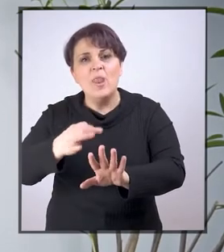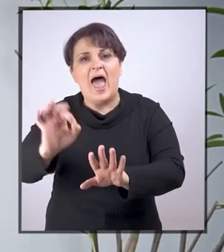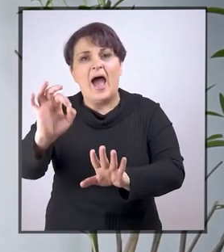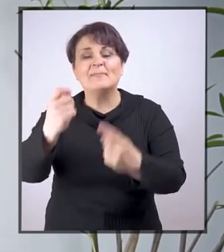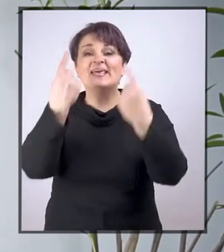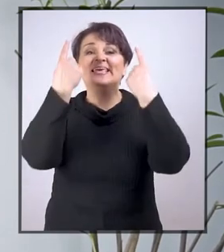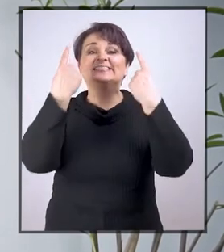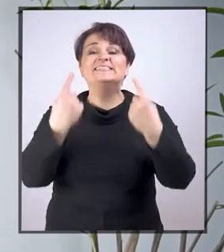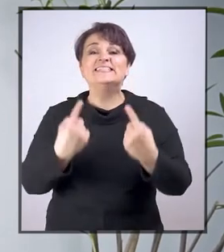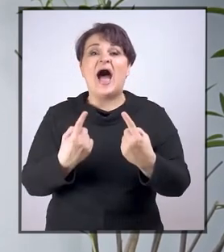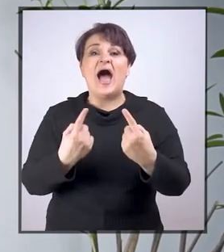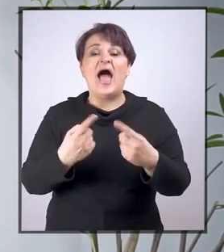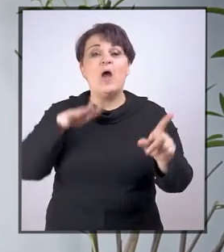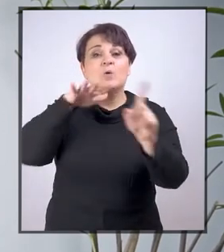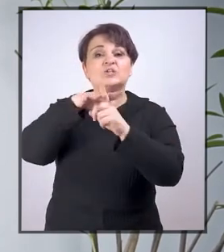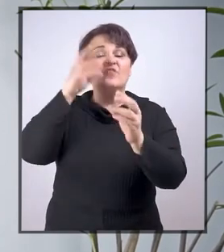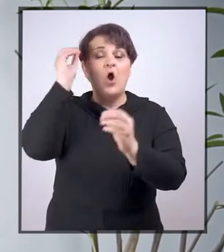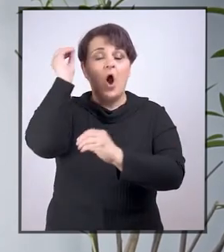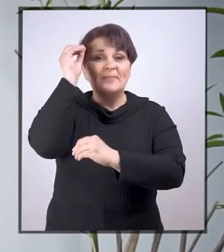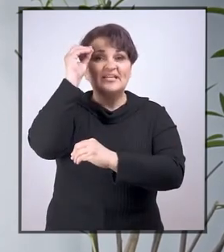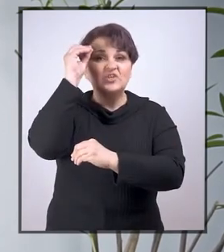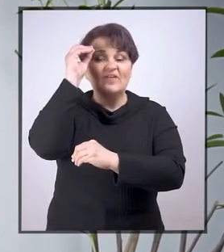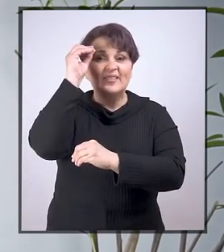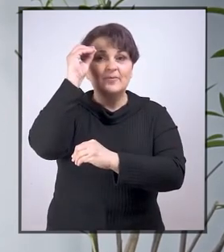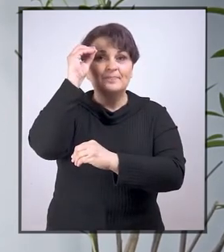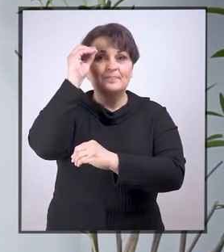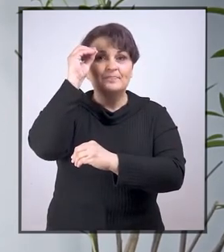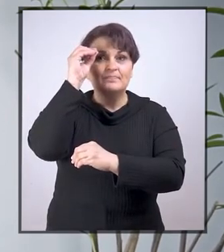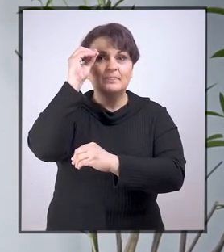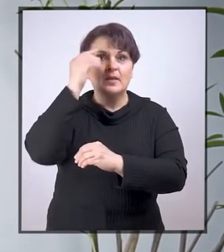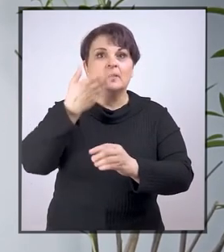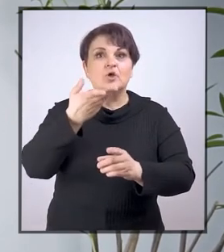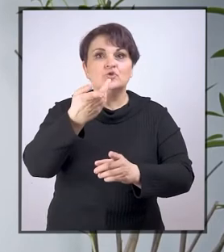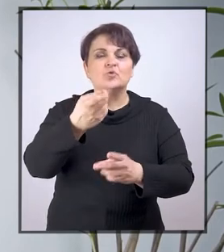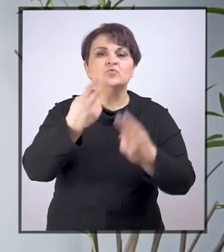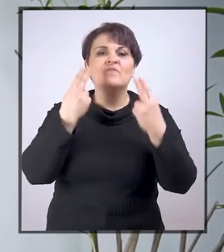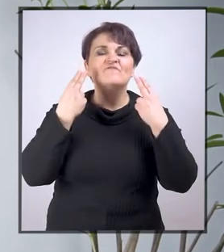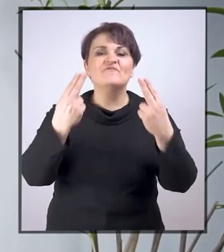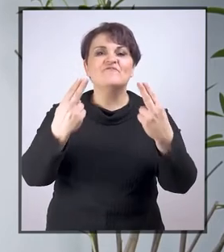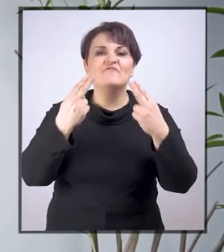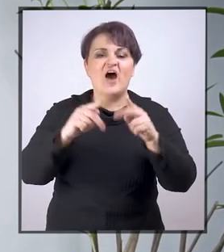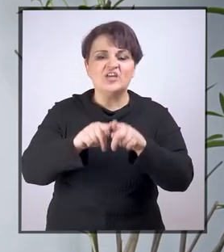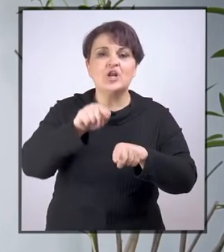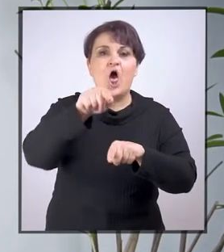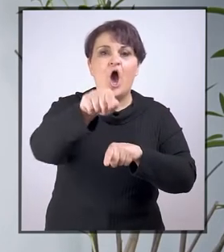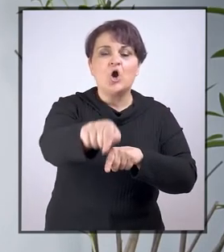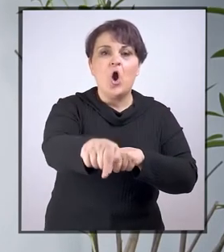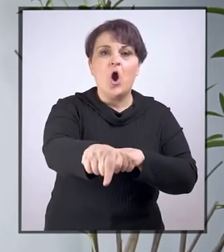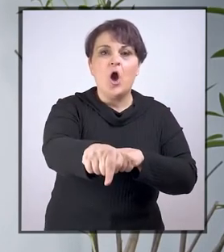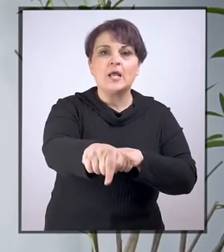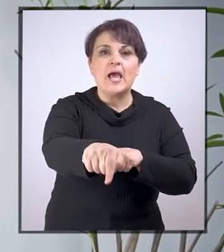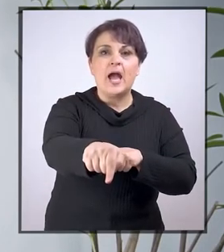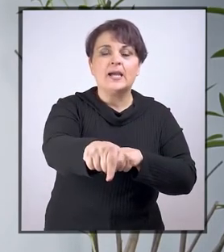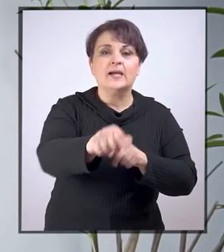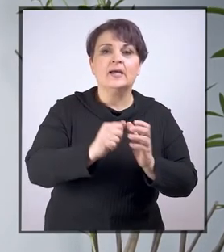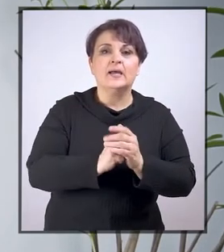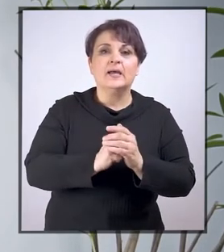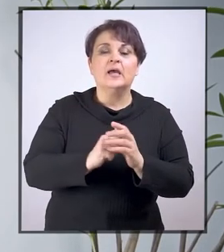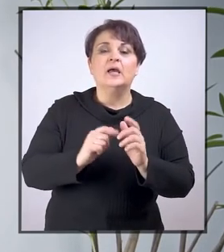unapređenje stanja u inkluzivnom obrazovanju, predstavljaju važan korak